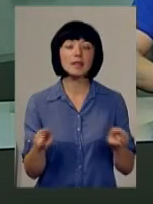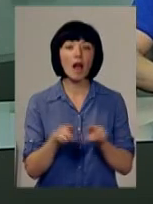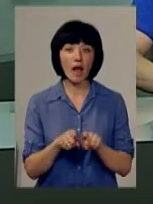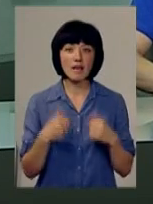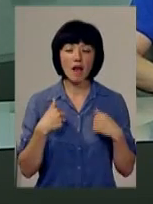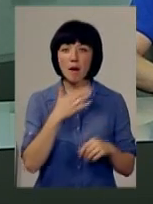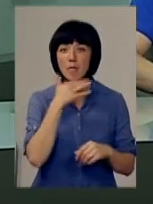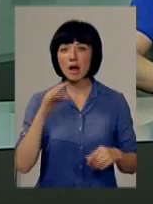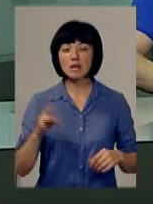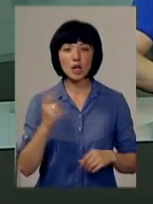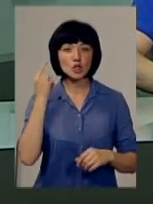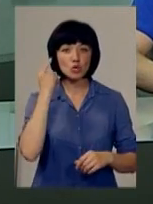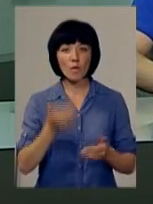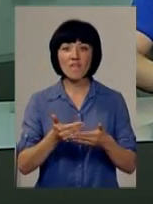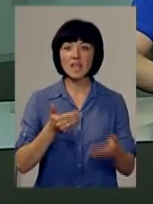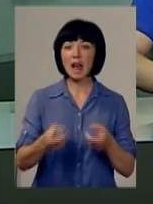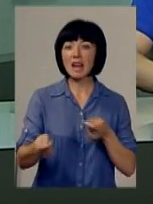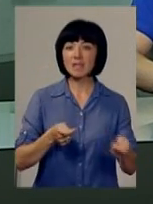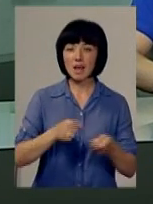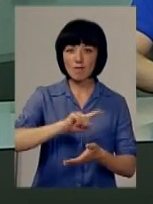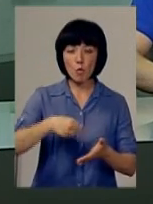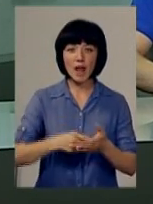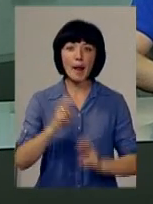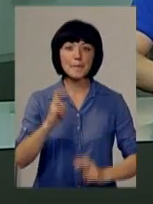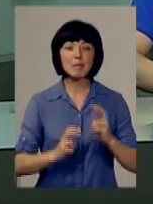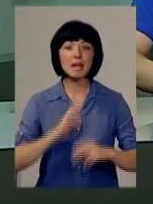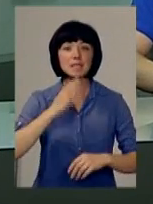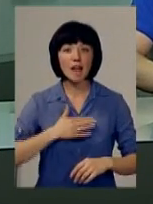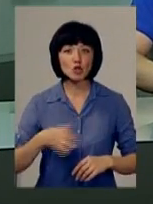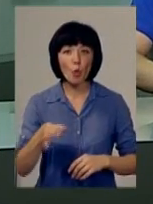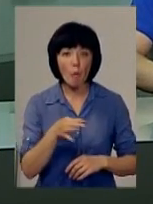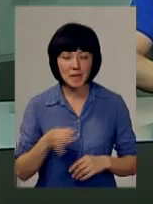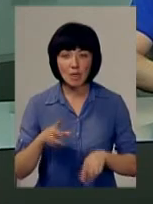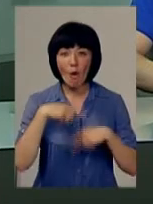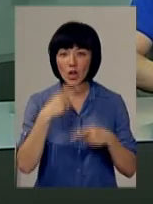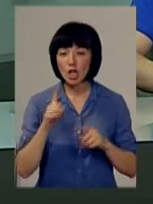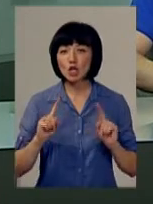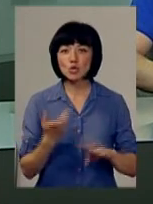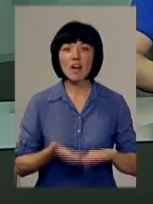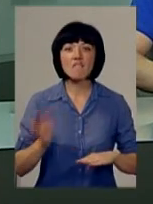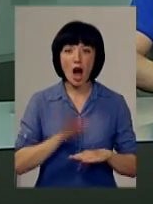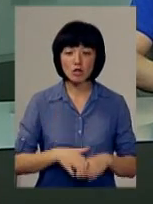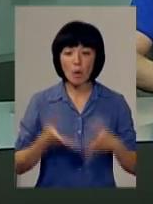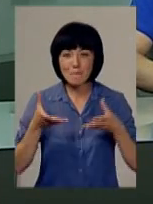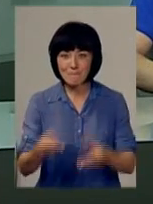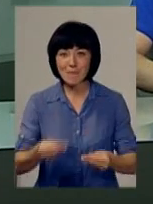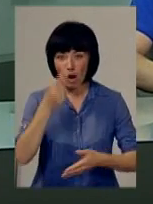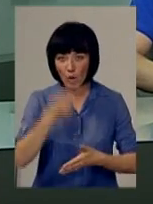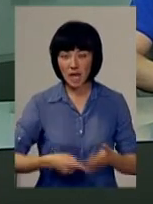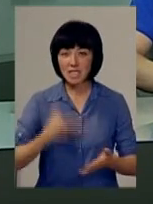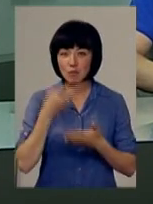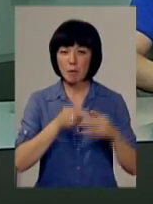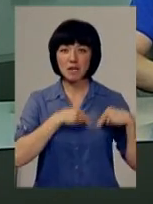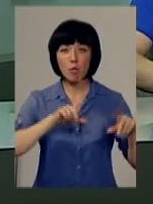от я нараз чув від деяких там керівників комунальних підприємств нашої області, які говорили, дуже важко переконати працівників